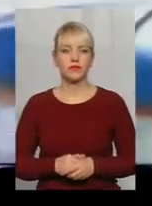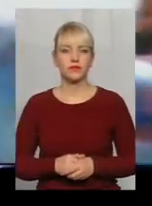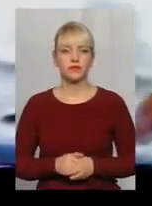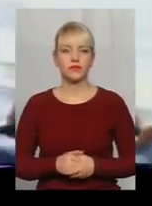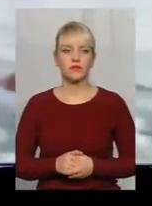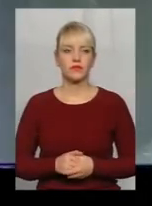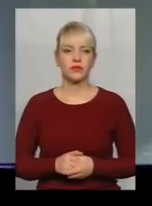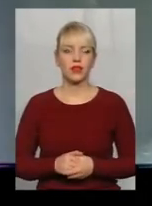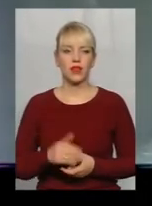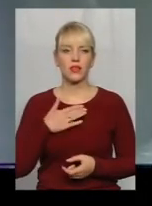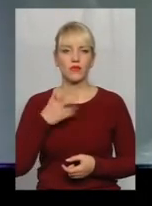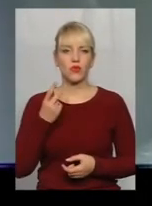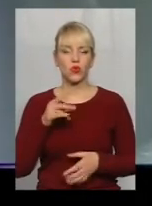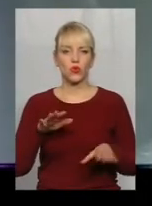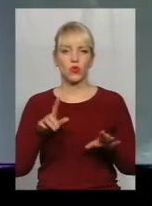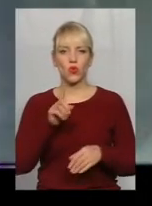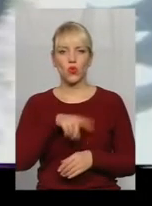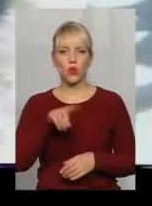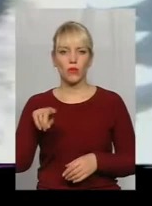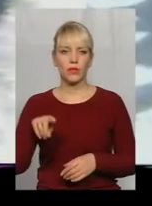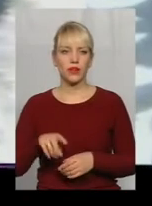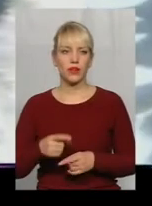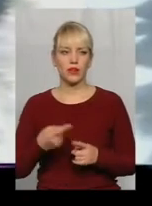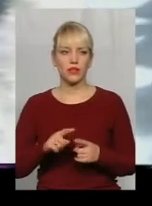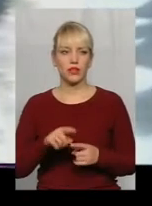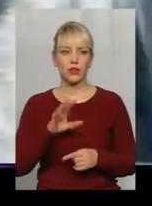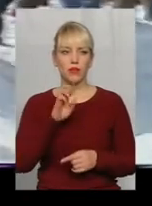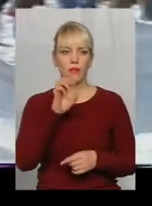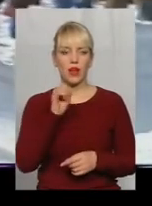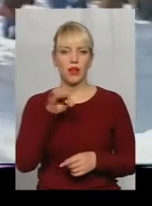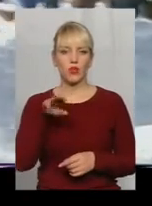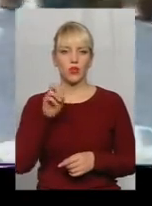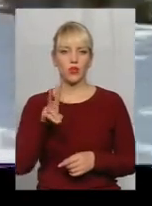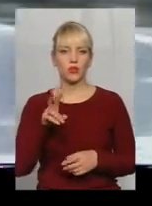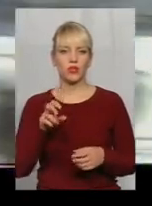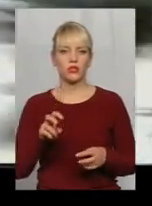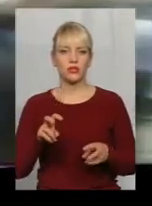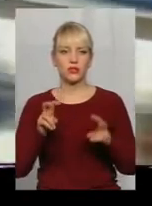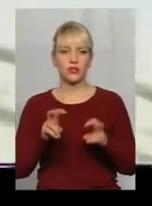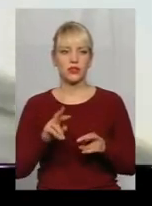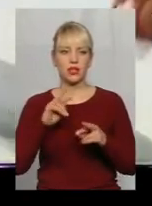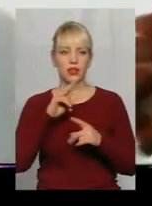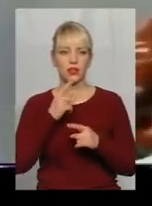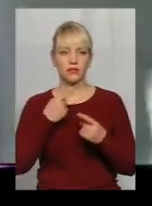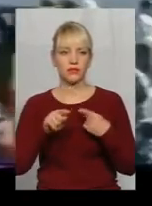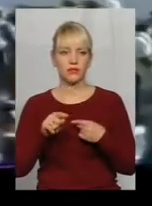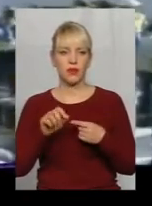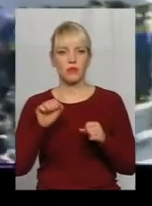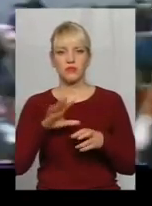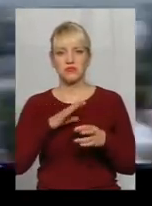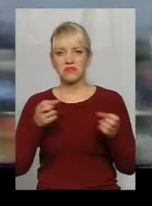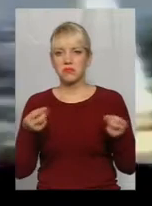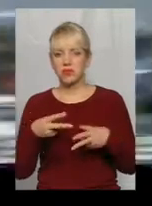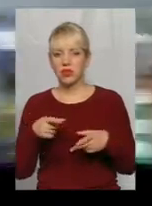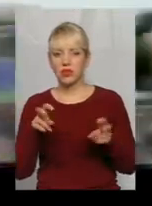нашого 2-го номера. Це «Александр Бартюк» сел задом наперед, може, це тактична уловка, може,